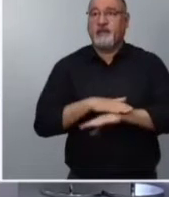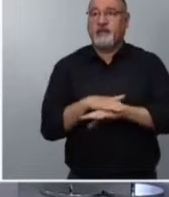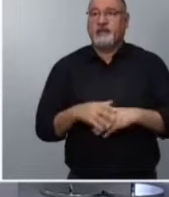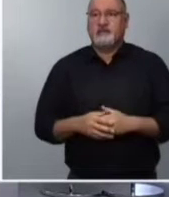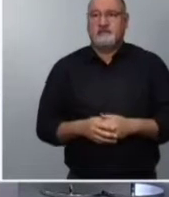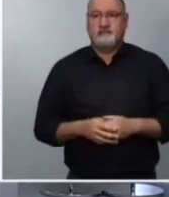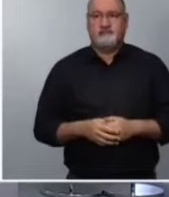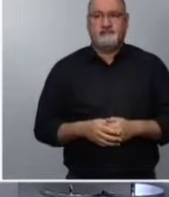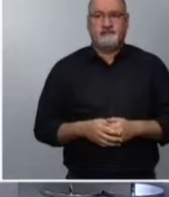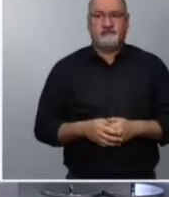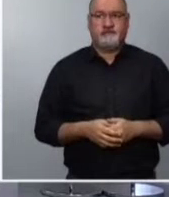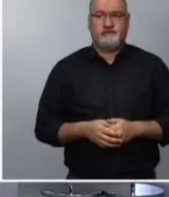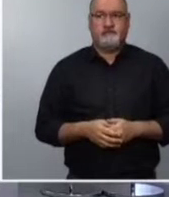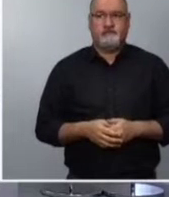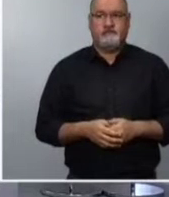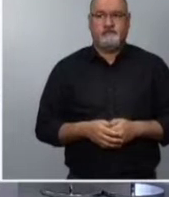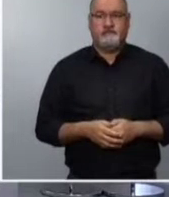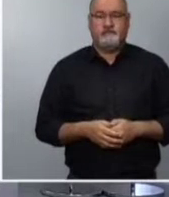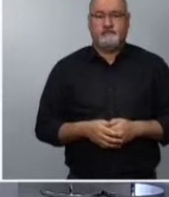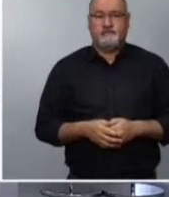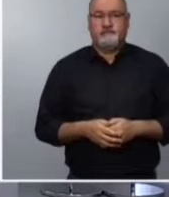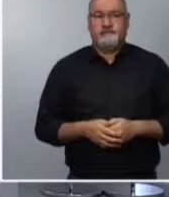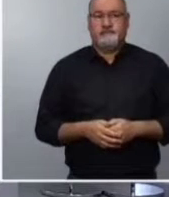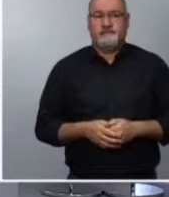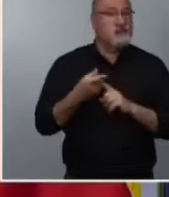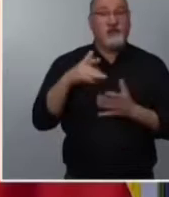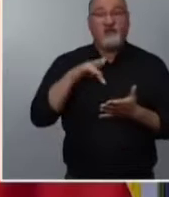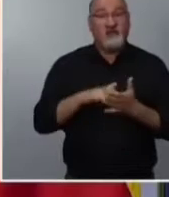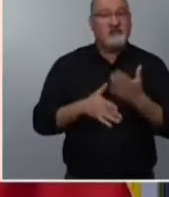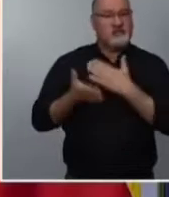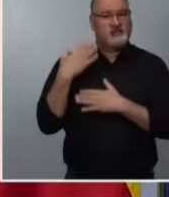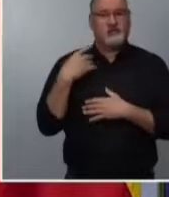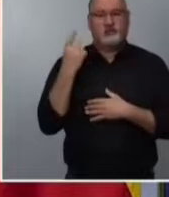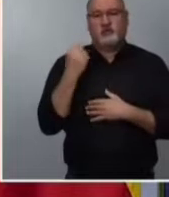ses écoutes illégales, sans avancer aucune piste quant à leurs origines.